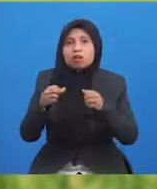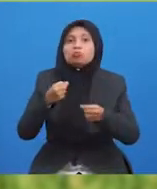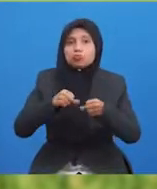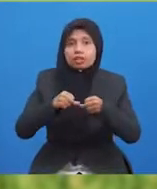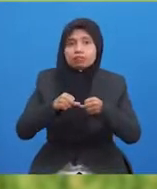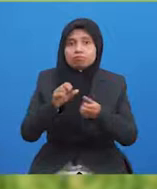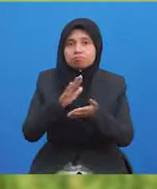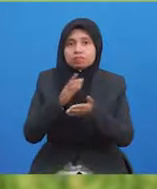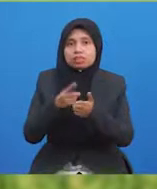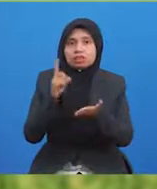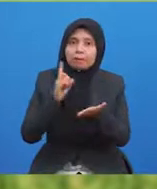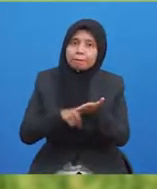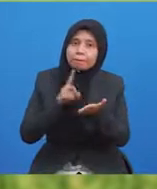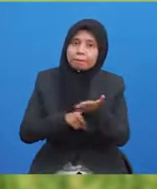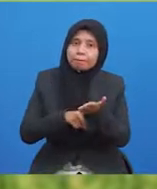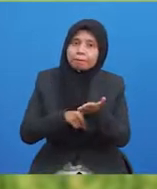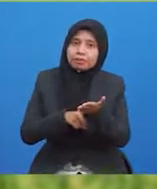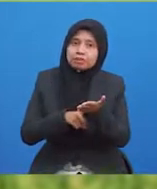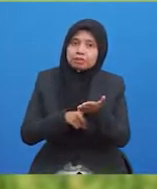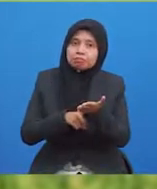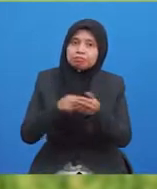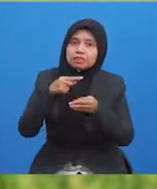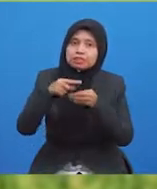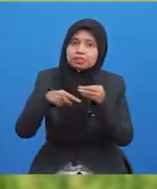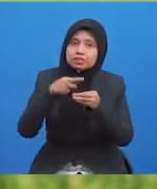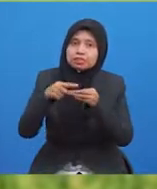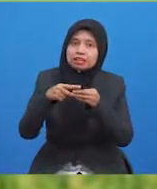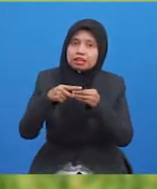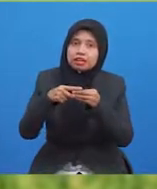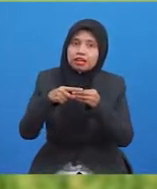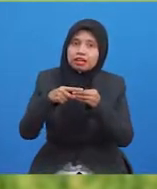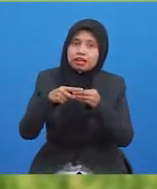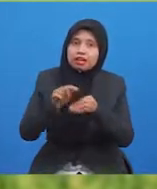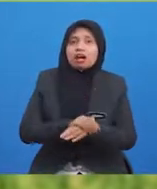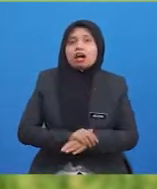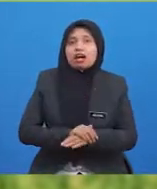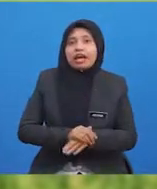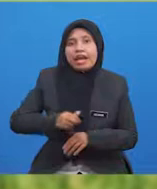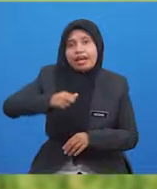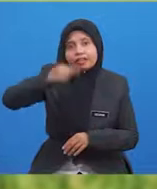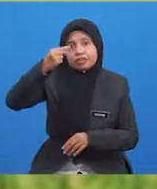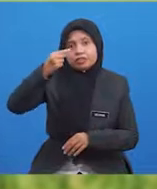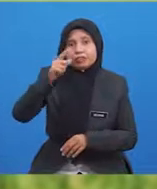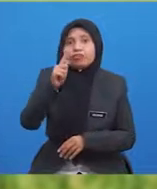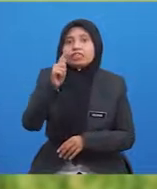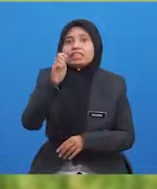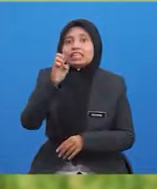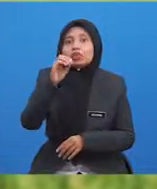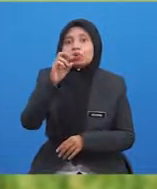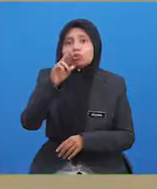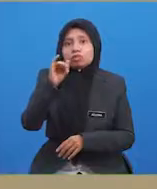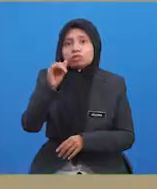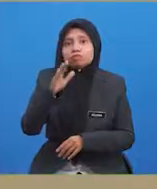membincangkan dengan terperinci mengenai keagresifan dari definisi, teori dan cara